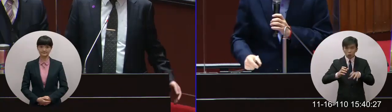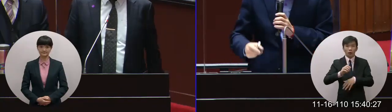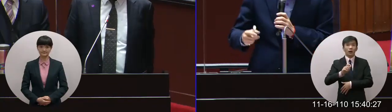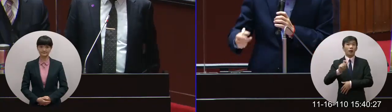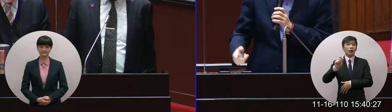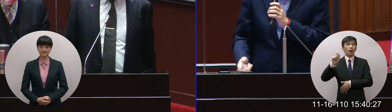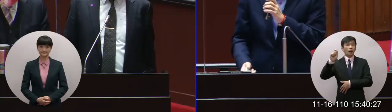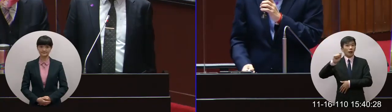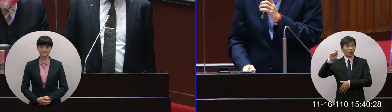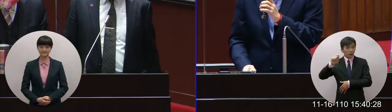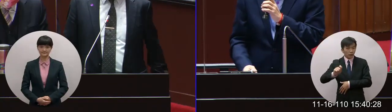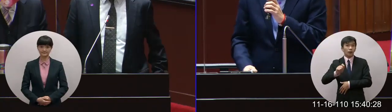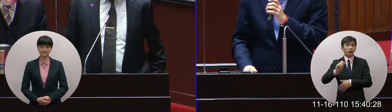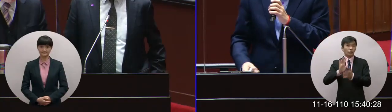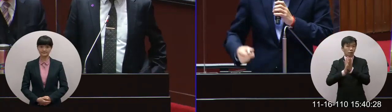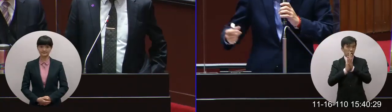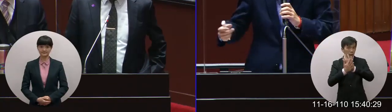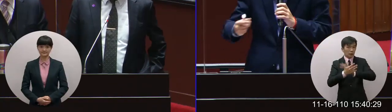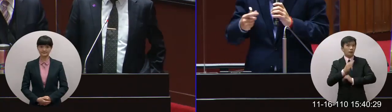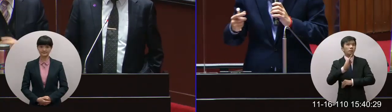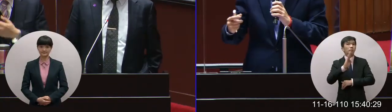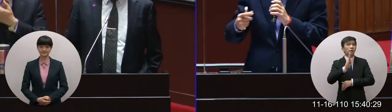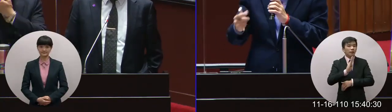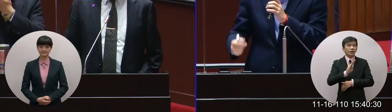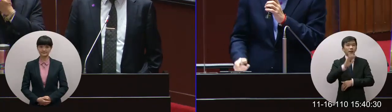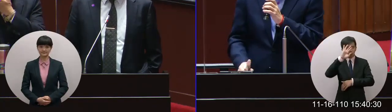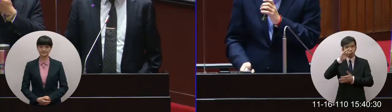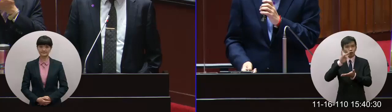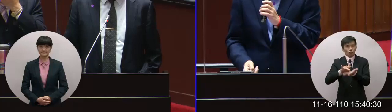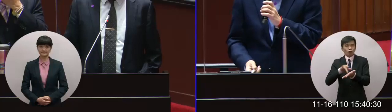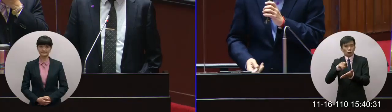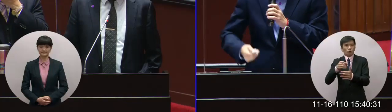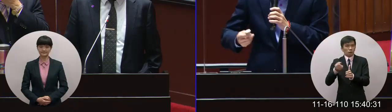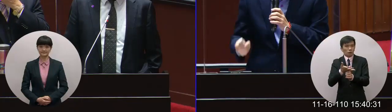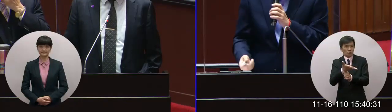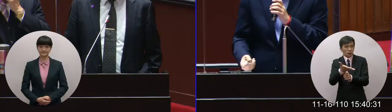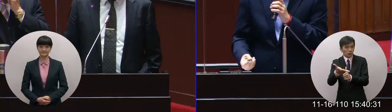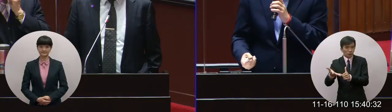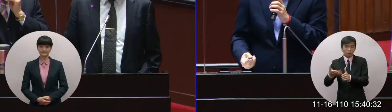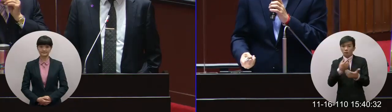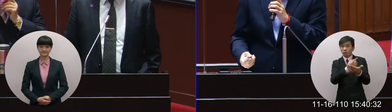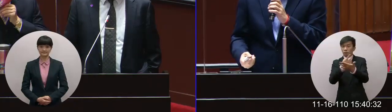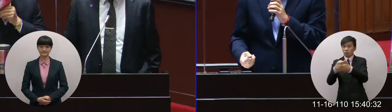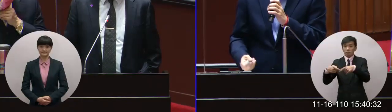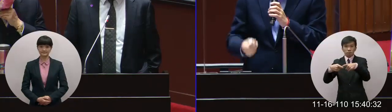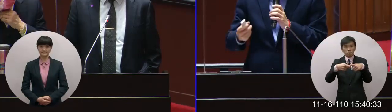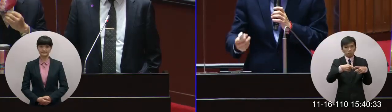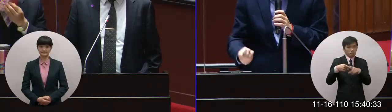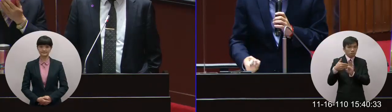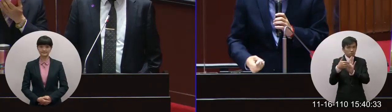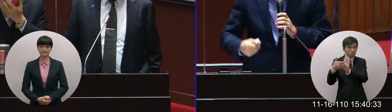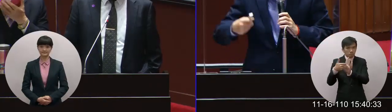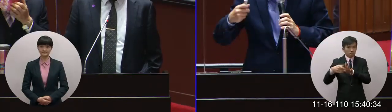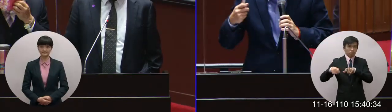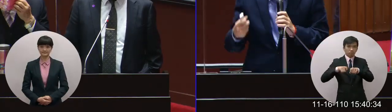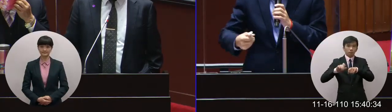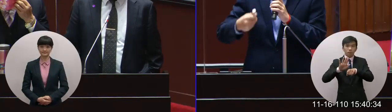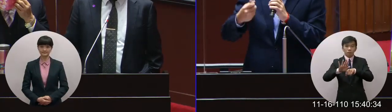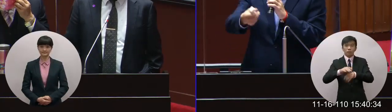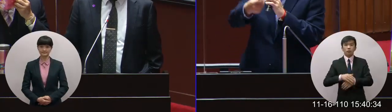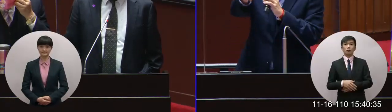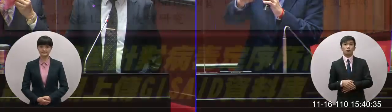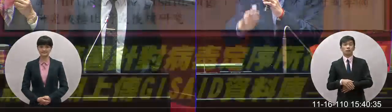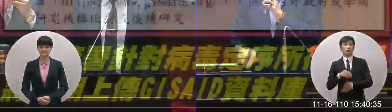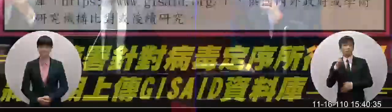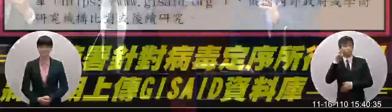成Data都非常嚴重我想在這樣的大家聯防的過程中也看到我們疾管署說他們